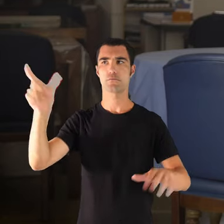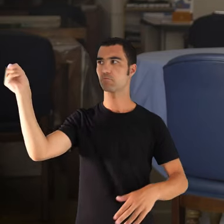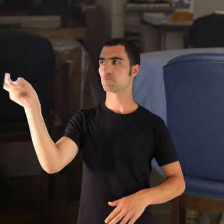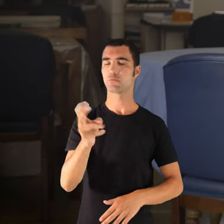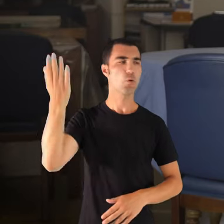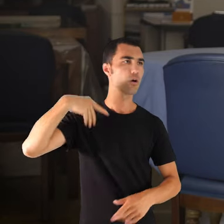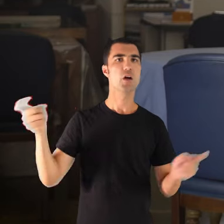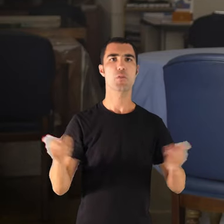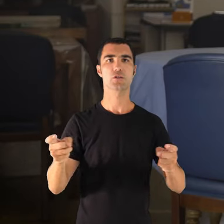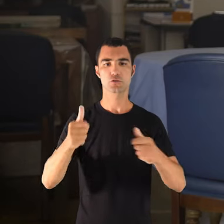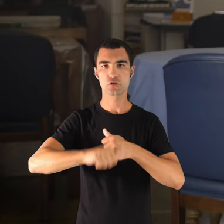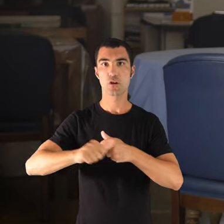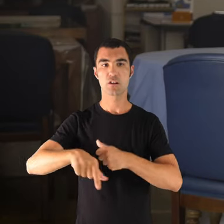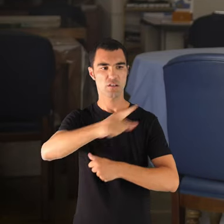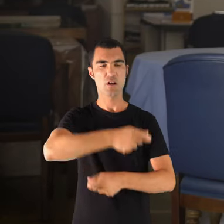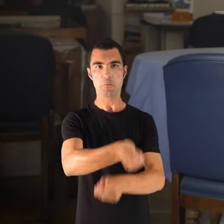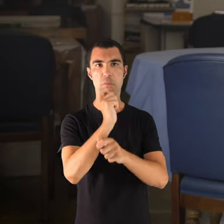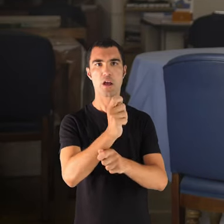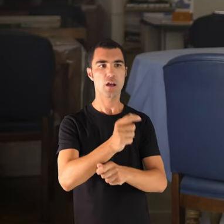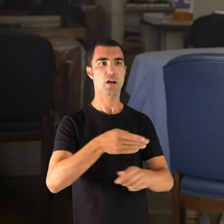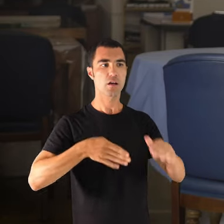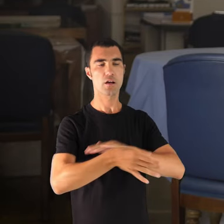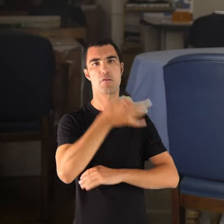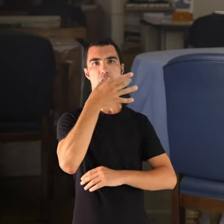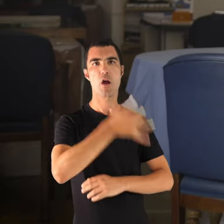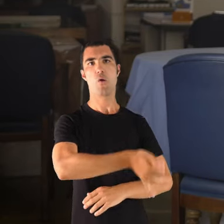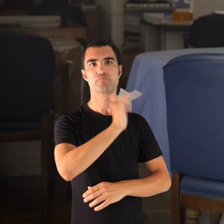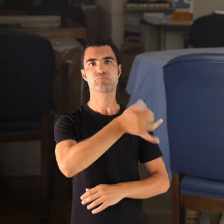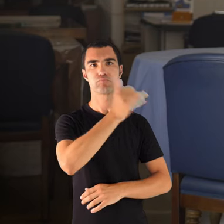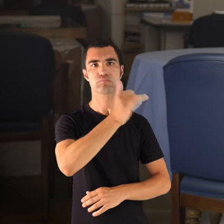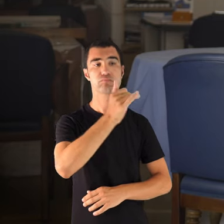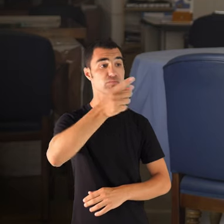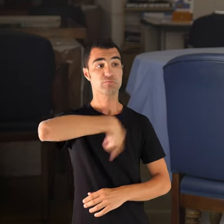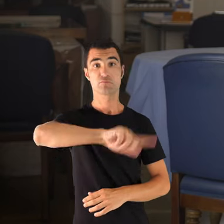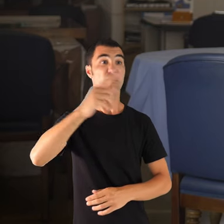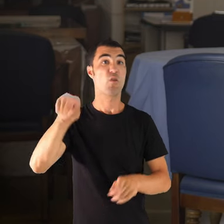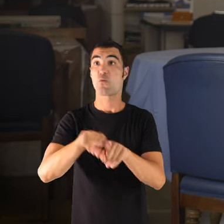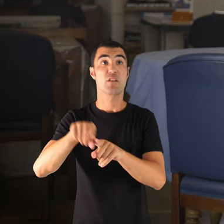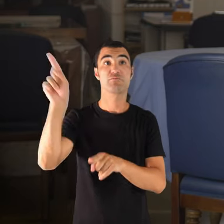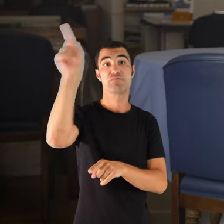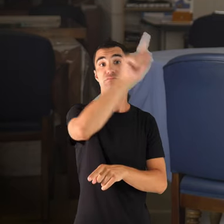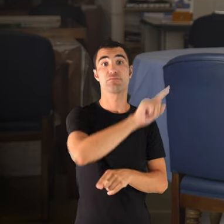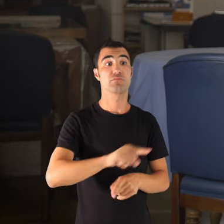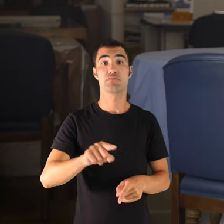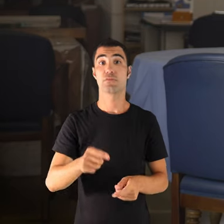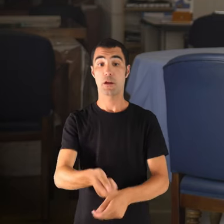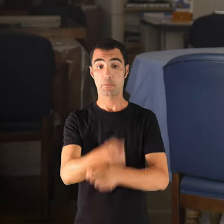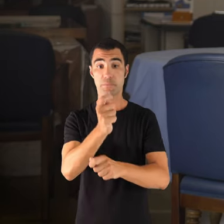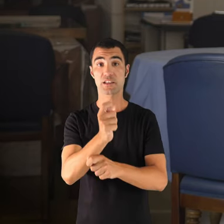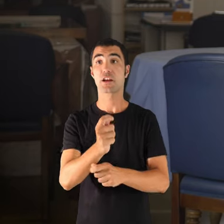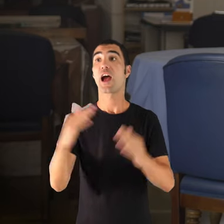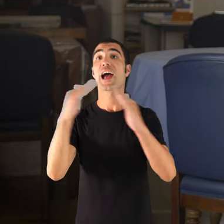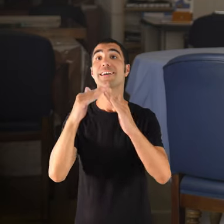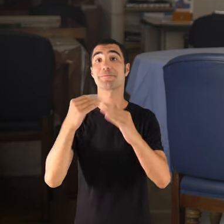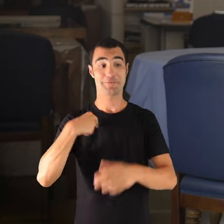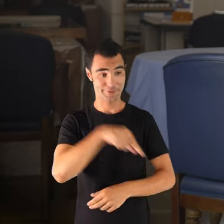Treure els pescadors de dins els bars, que en aquell entonces, com totes els llocs, tot supost, que a la casa dels pescadors en els bars bevien,